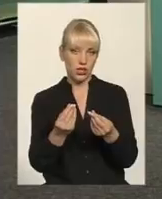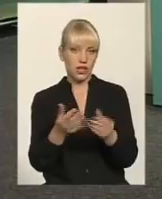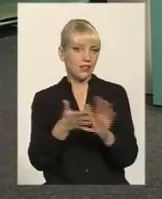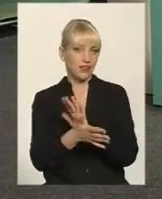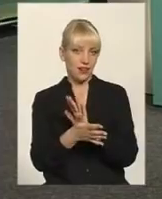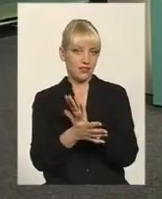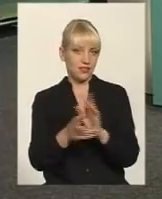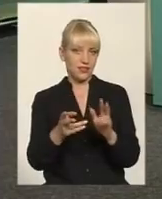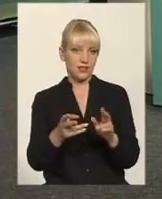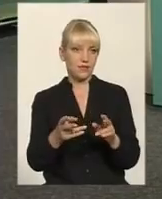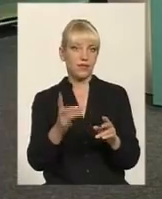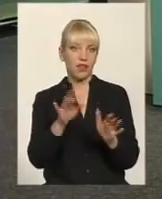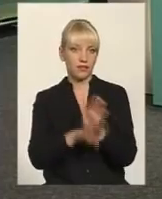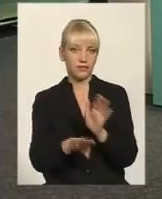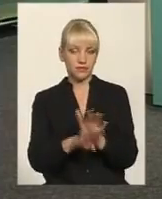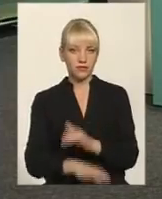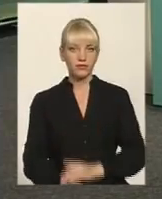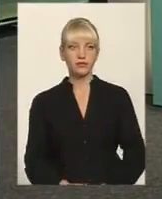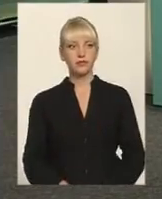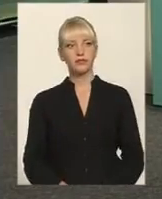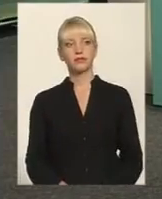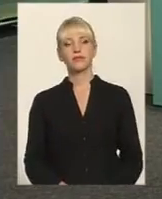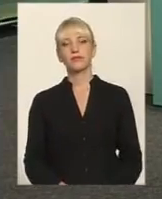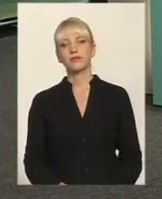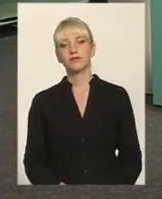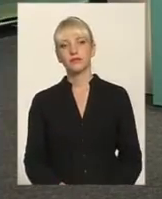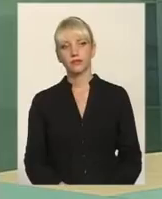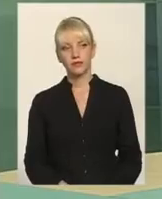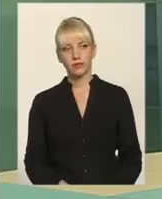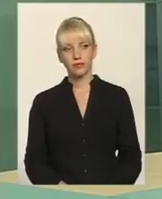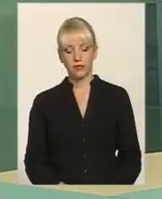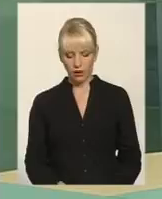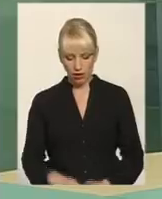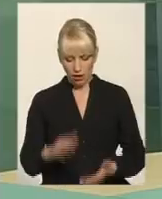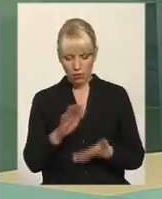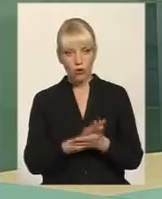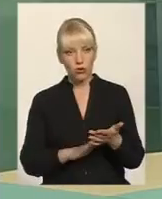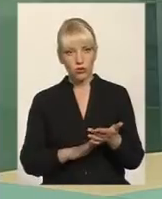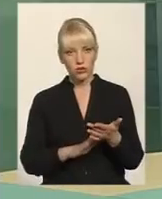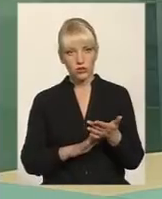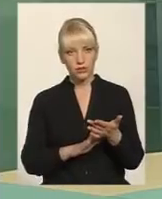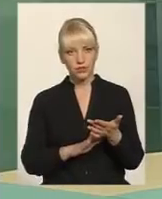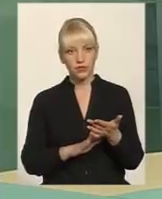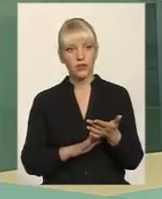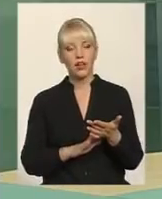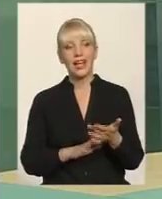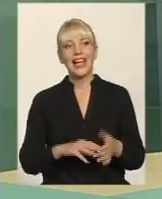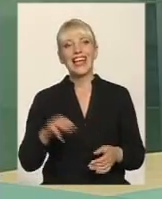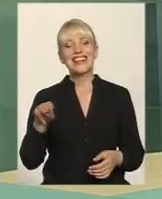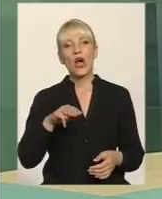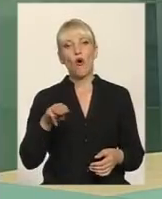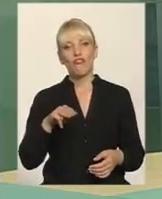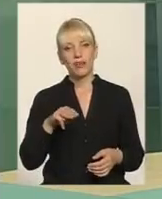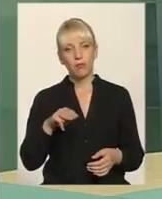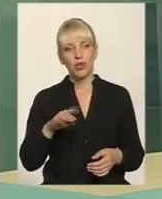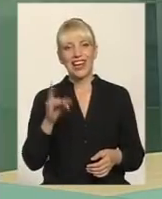Дякую за питання. Власне, пане Андрію, в продовження якраз. Теофіполь, районний центр,